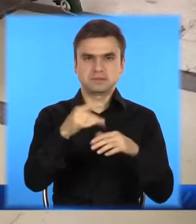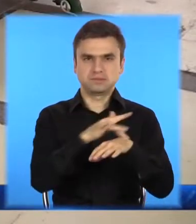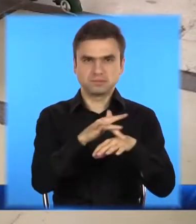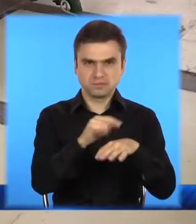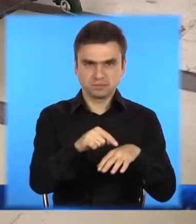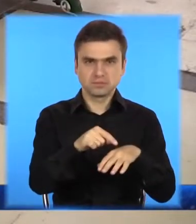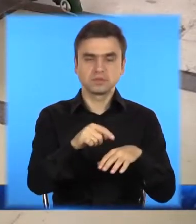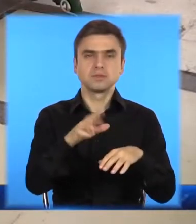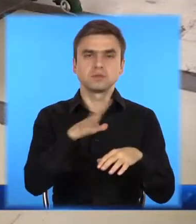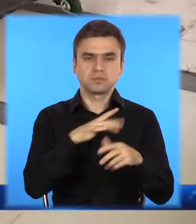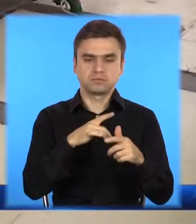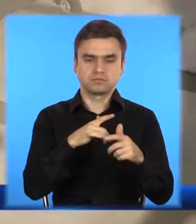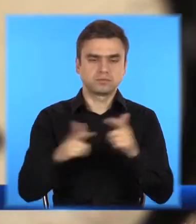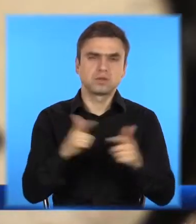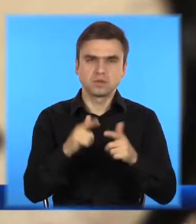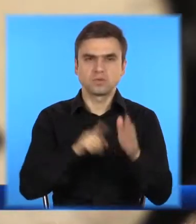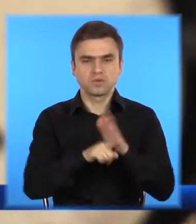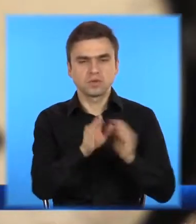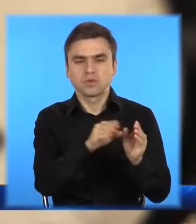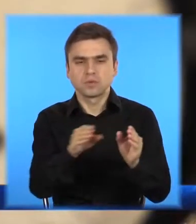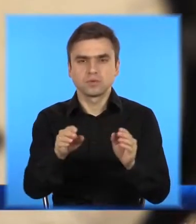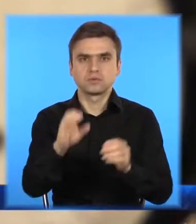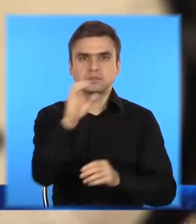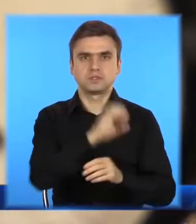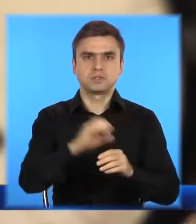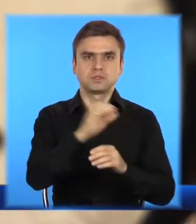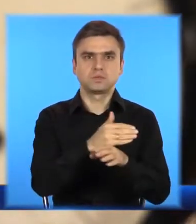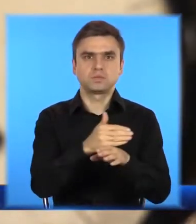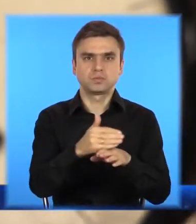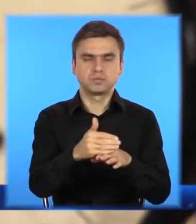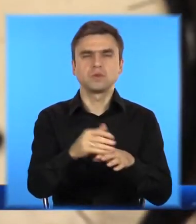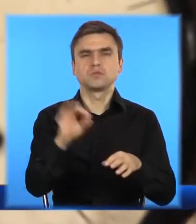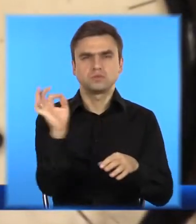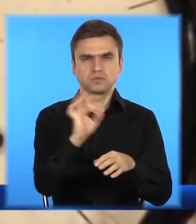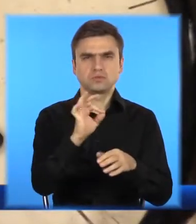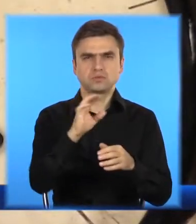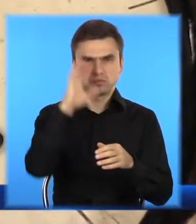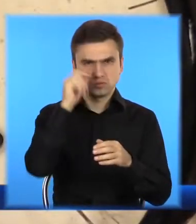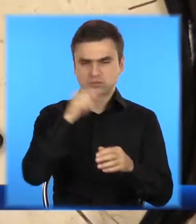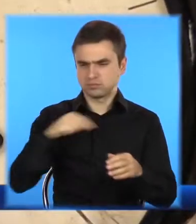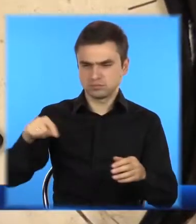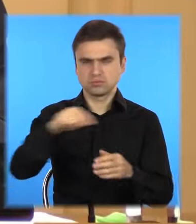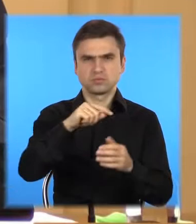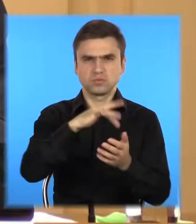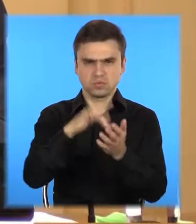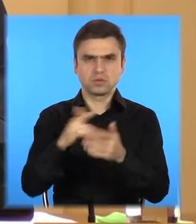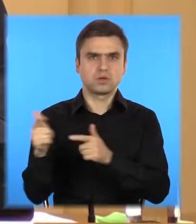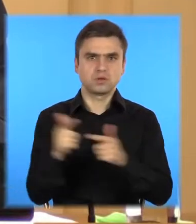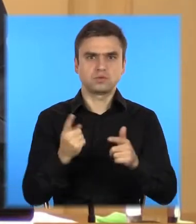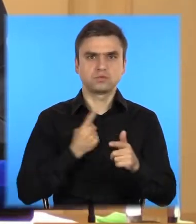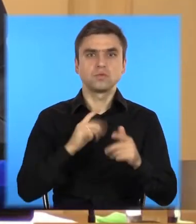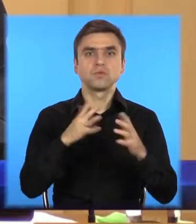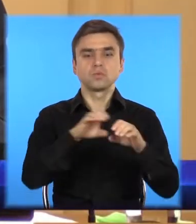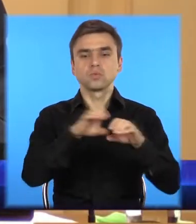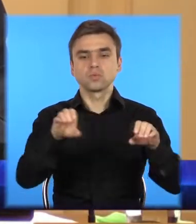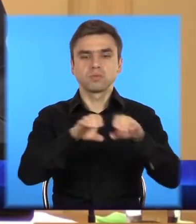розпочала підготовку у вересні. Але місто готове до усунення проривів труб у зимовий період. Є у